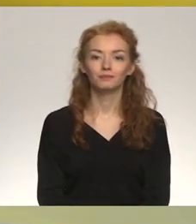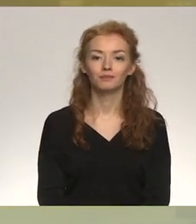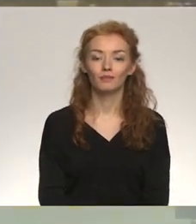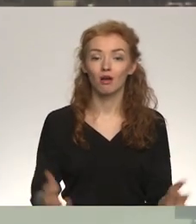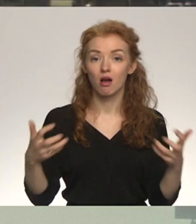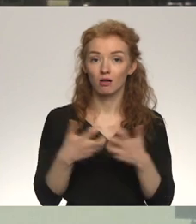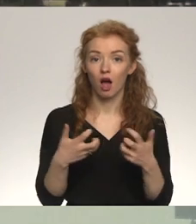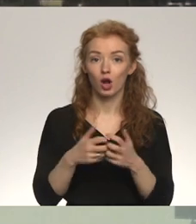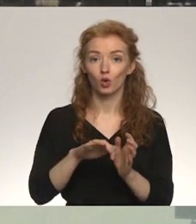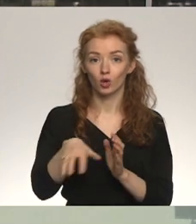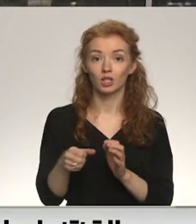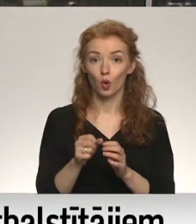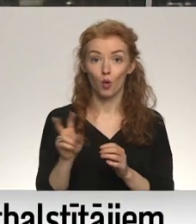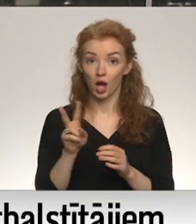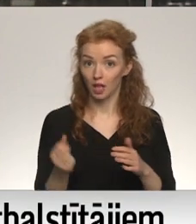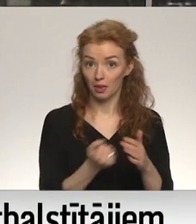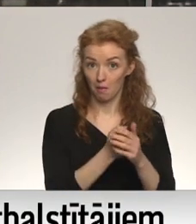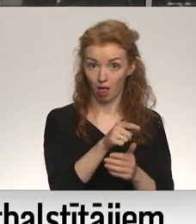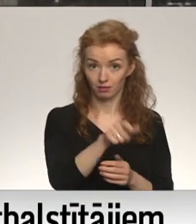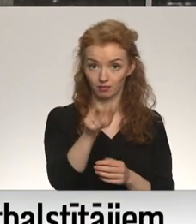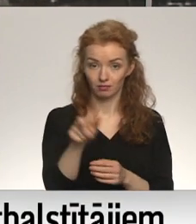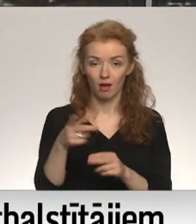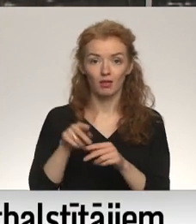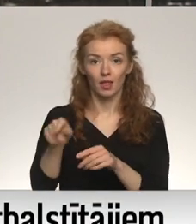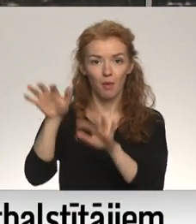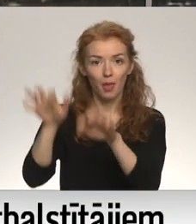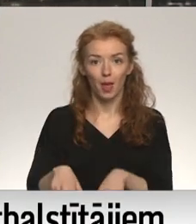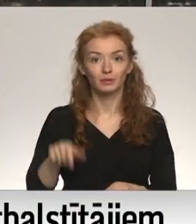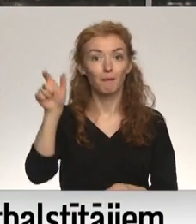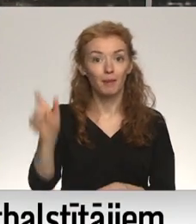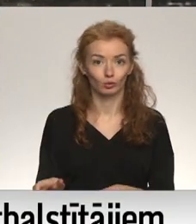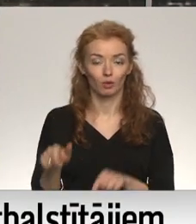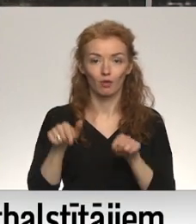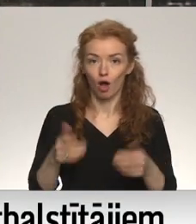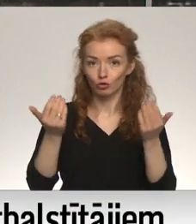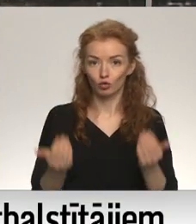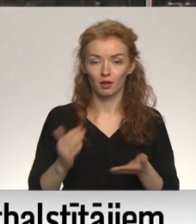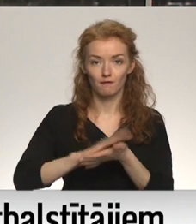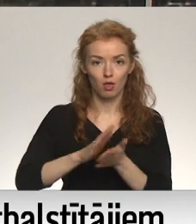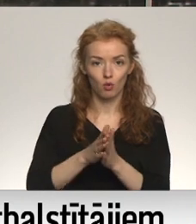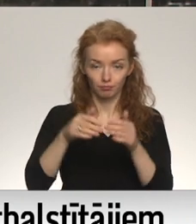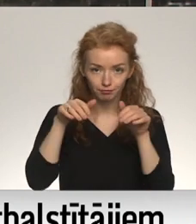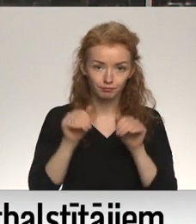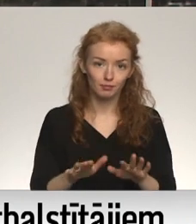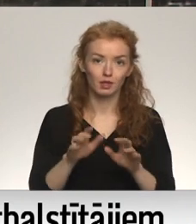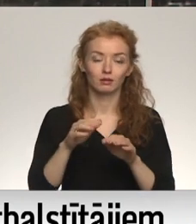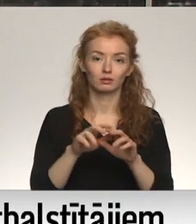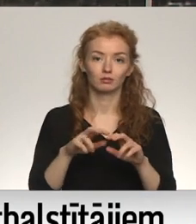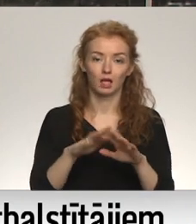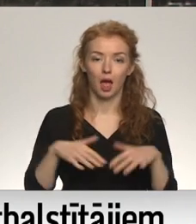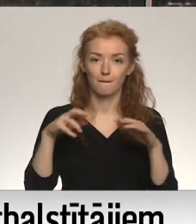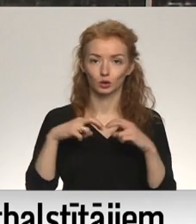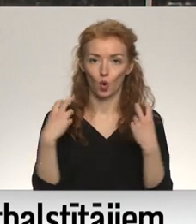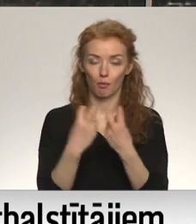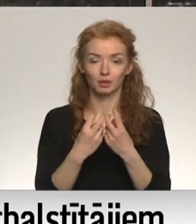Kara noziegumus atbalstošām personām turpmāk varēs atņemt pilsonību. Par to šodien vienojās sājumas atbildīgās komisijas deputāti, kuriem vēl